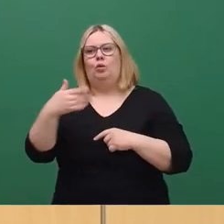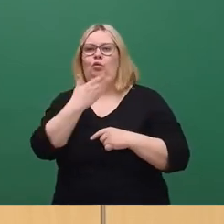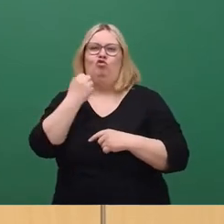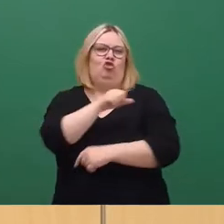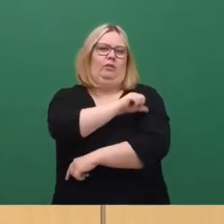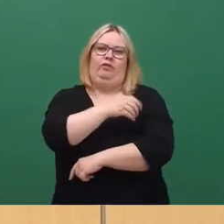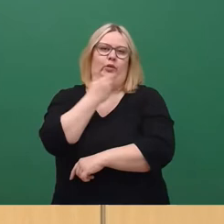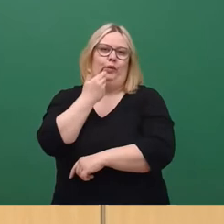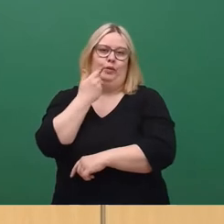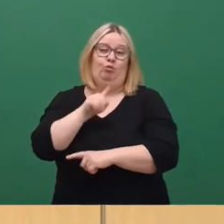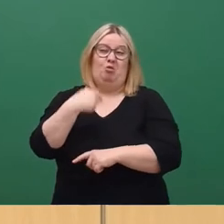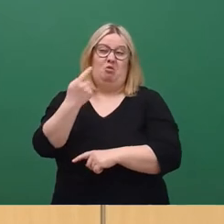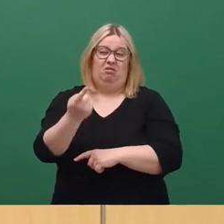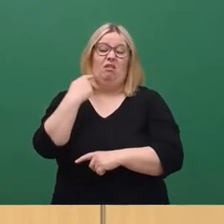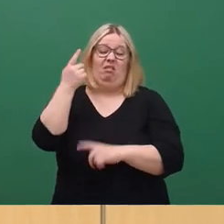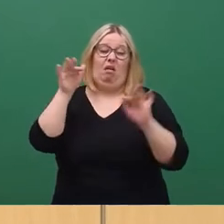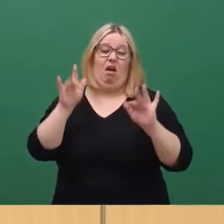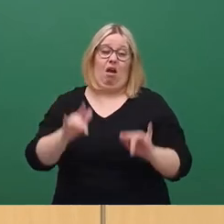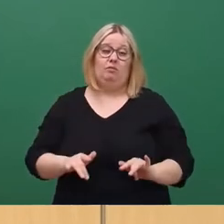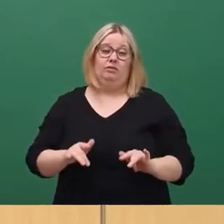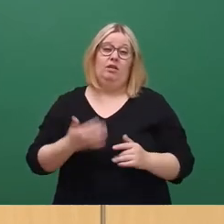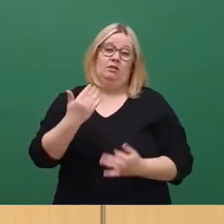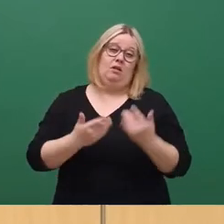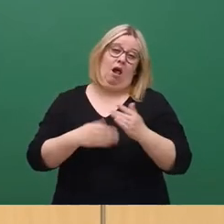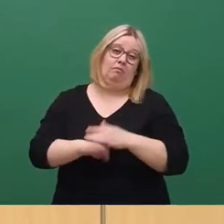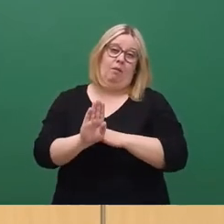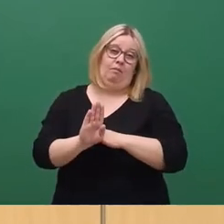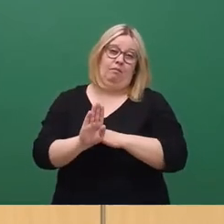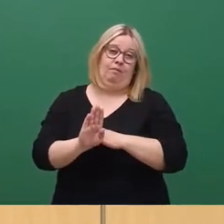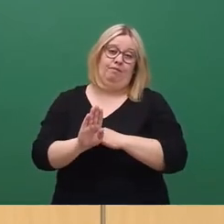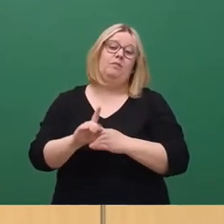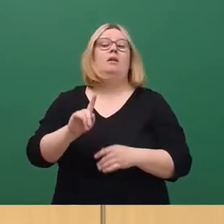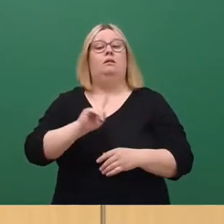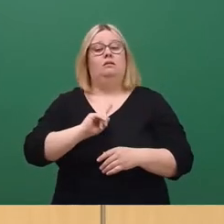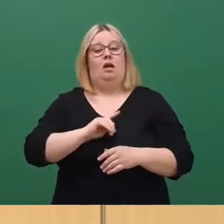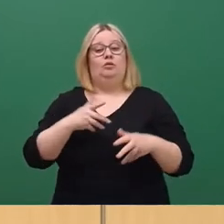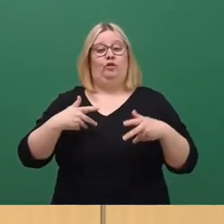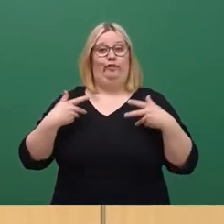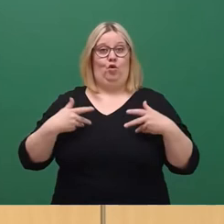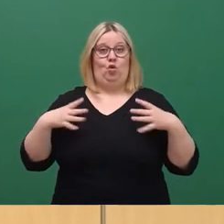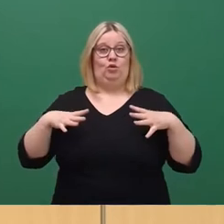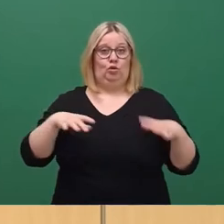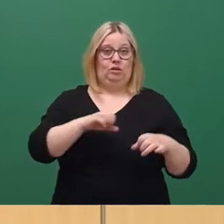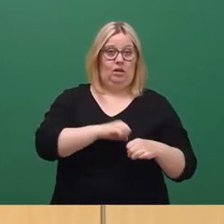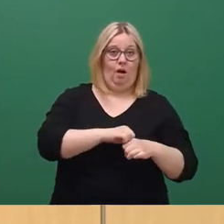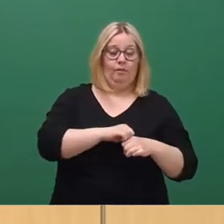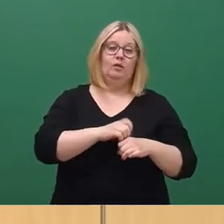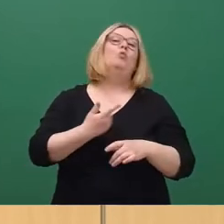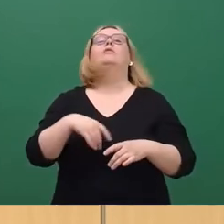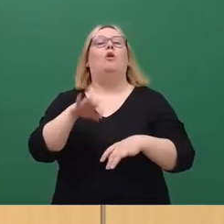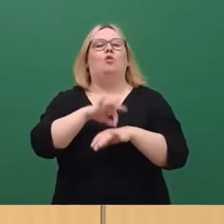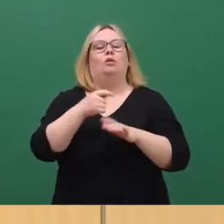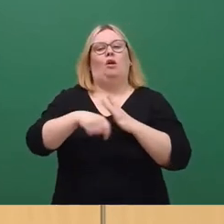nicht Gutes erahnen. Ich bin deshalb sehr dankbar, dass das Gesundheitsamt, der Geschäftsbereich von Frau Dr. Kaufmann